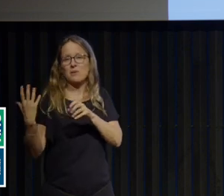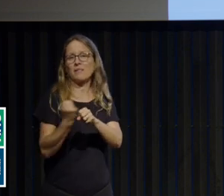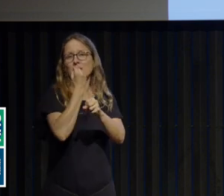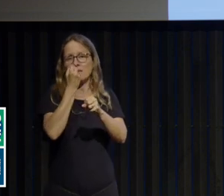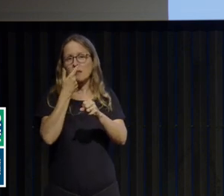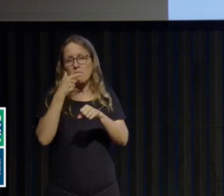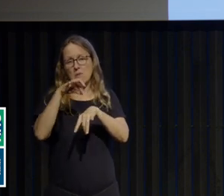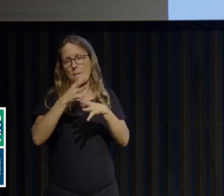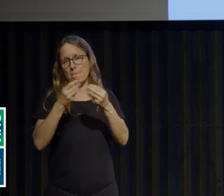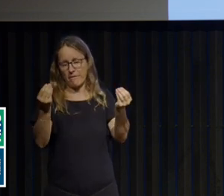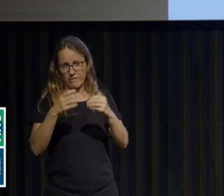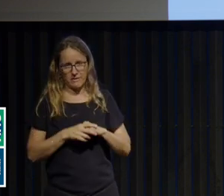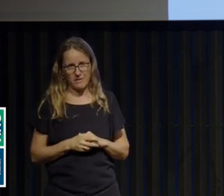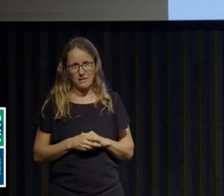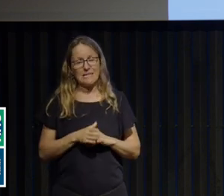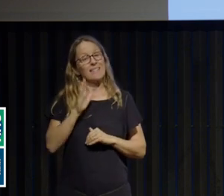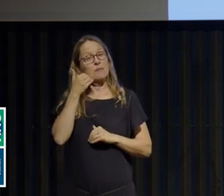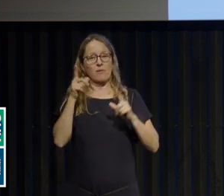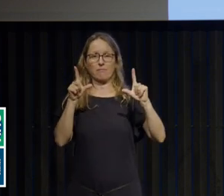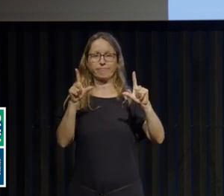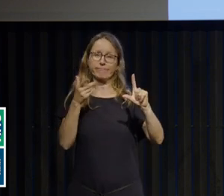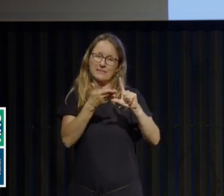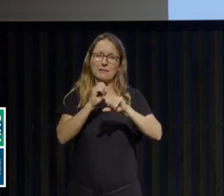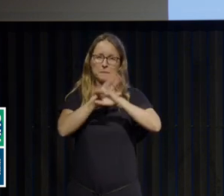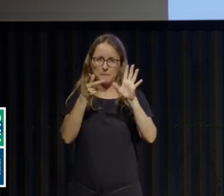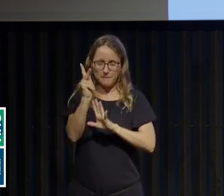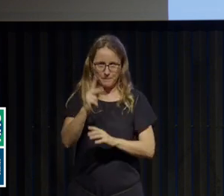cette planche-là est-elle encore plus explicite.